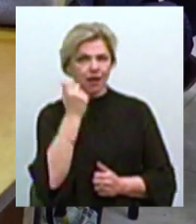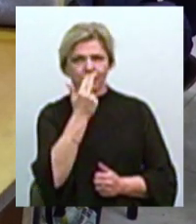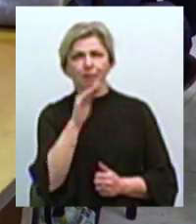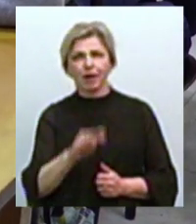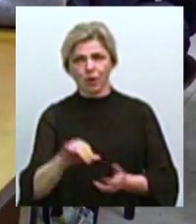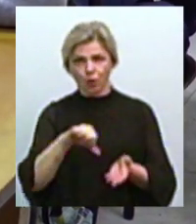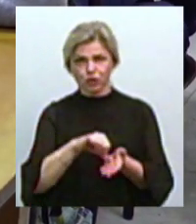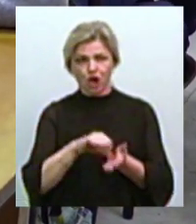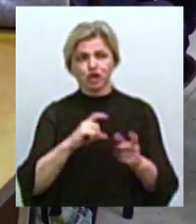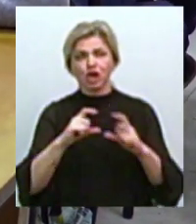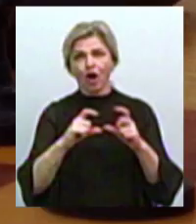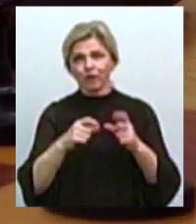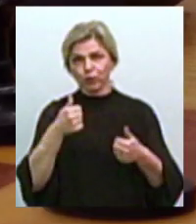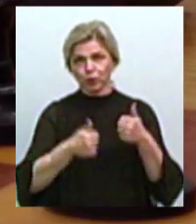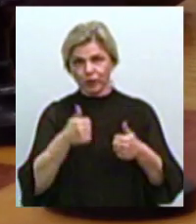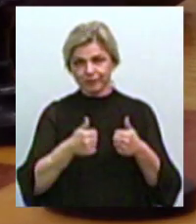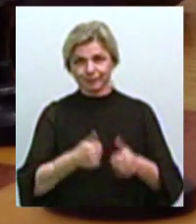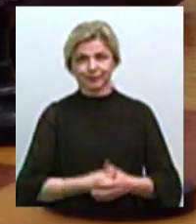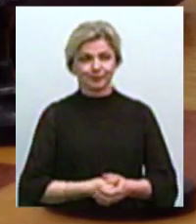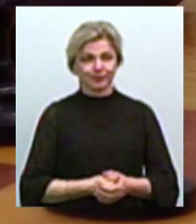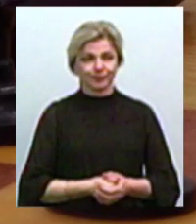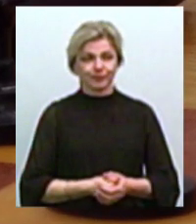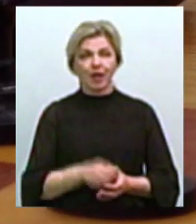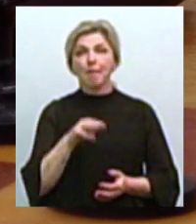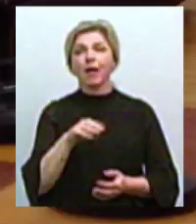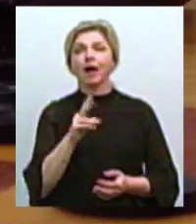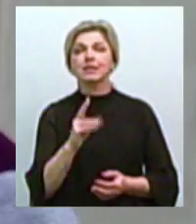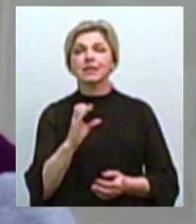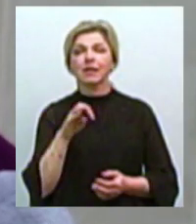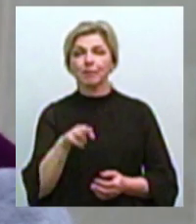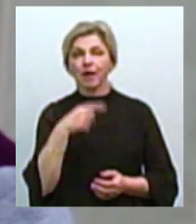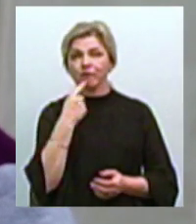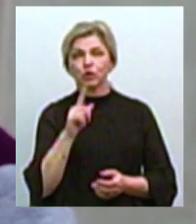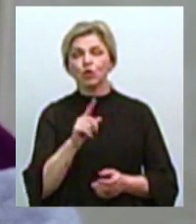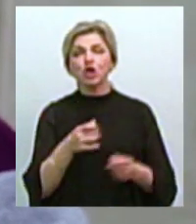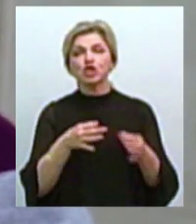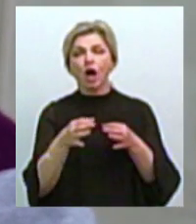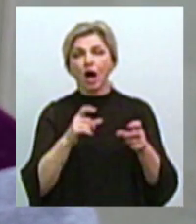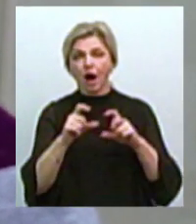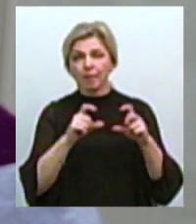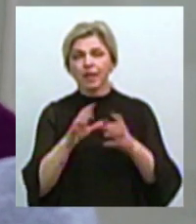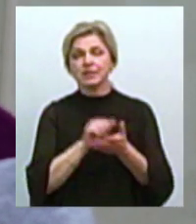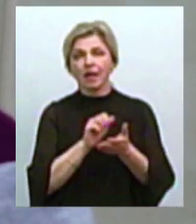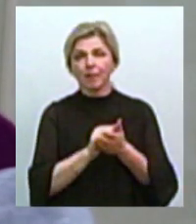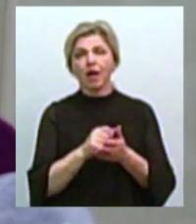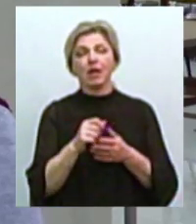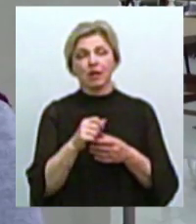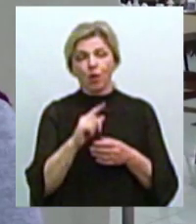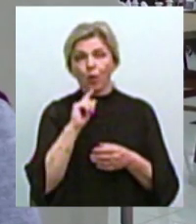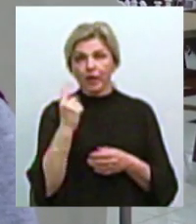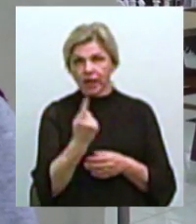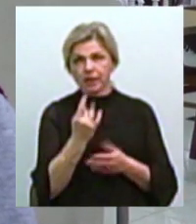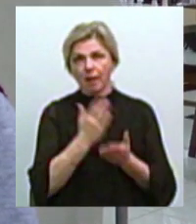шахового турніру «Меморіал Олександра Подольського». Максим каже, що шахами займається один рік та має другий дорослий розряд.